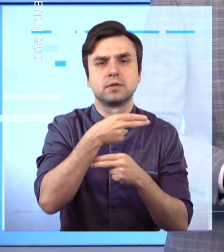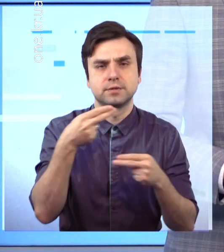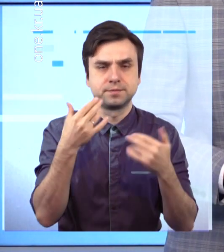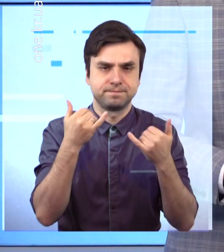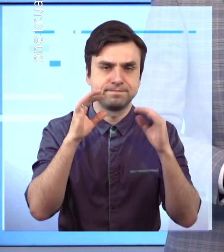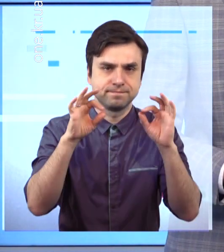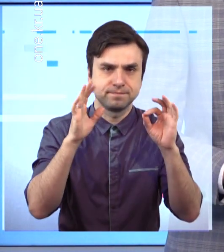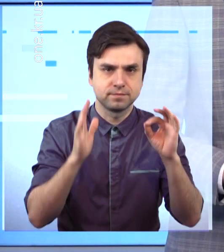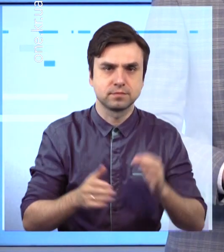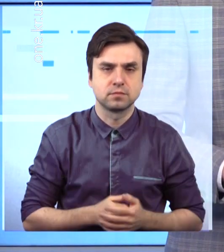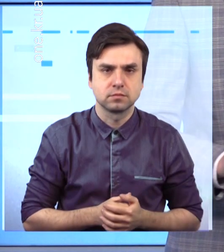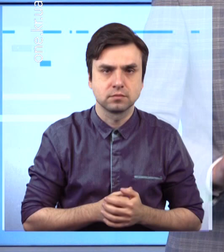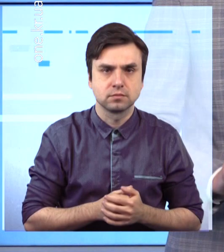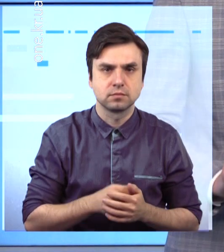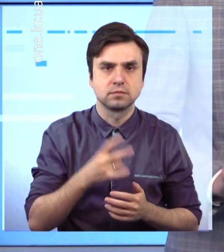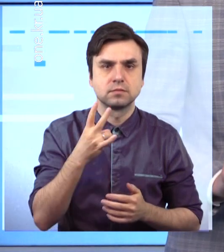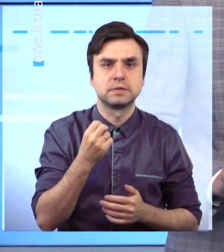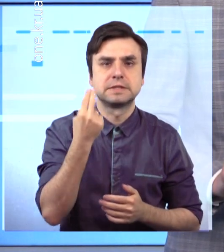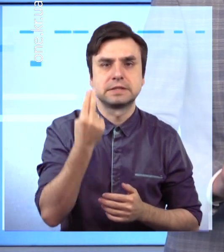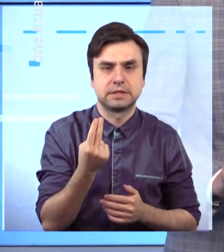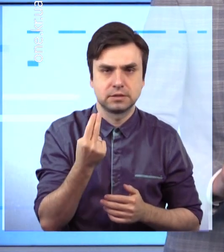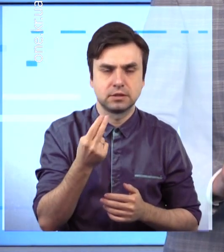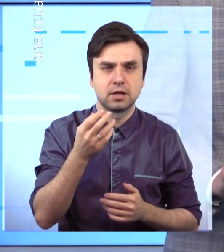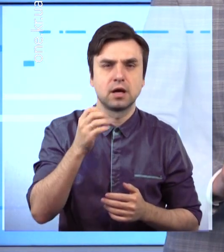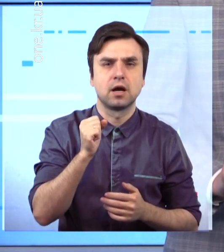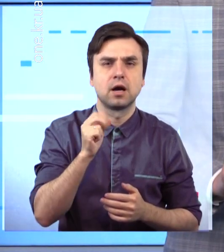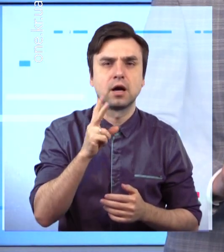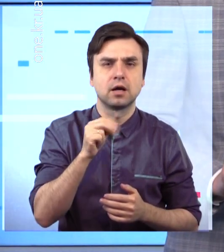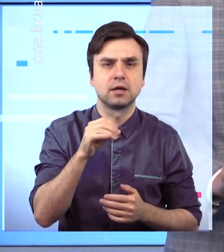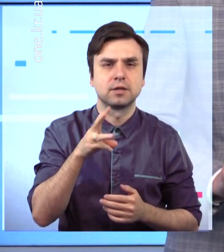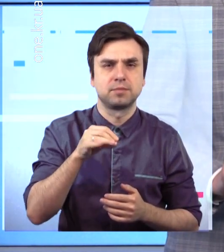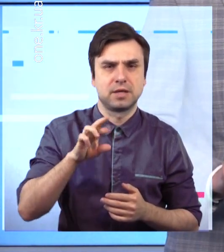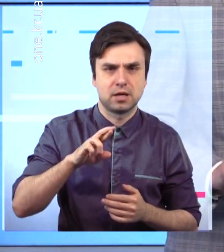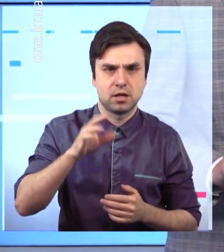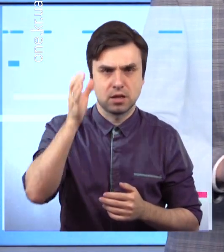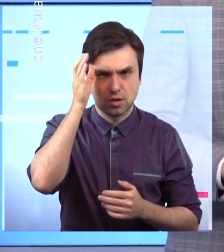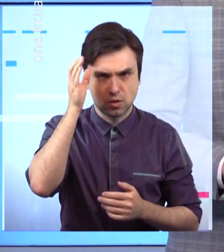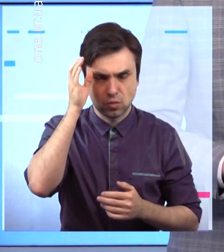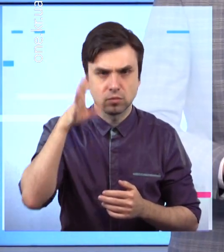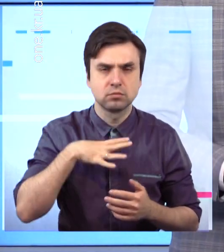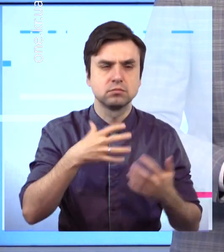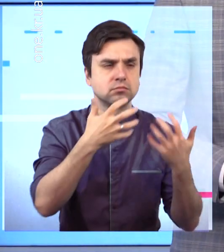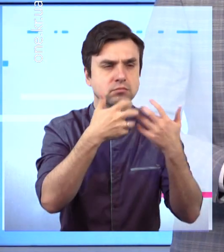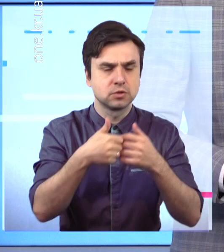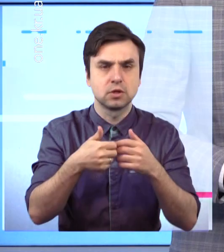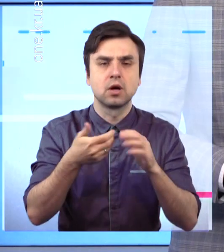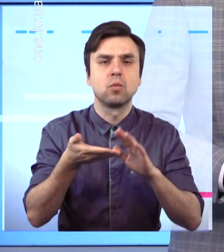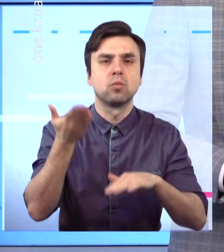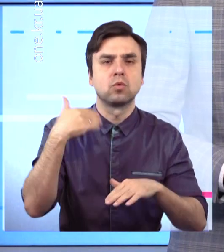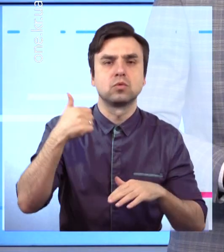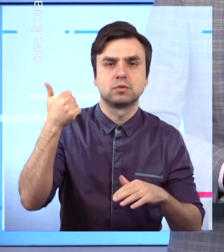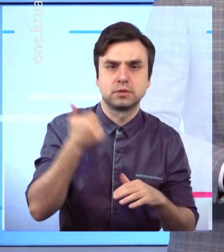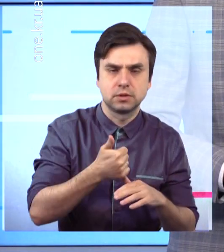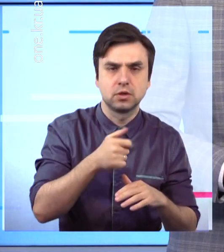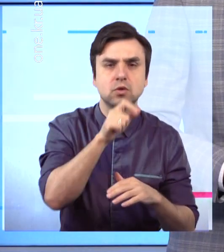Національна академія наук зафіксувала зниження кількості госпіталізацій хворих від ковіду за минулий тиждень. Проте за минулу добу